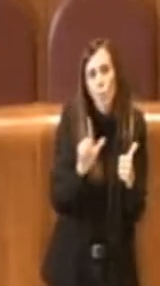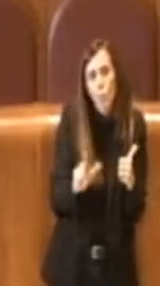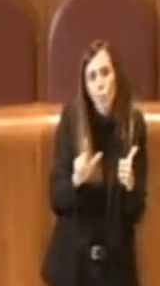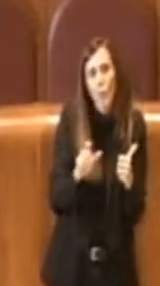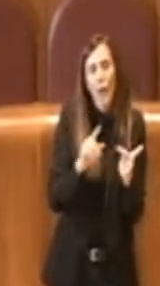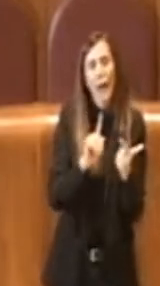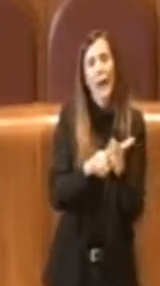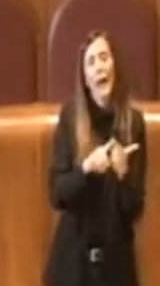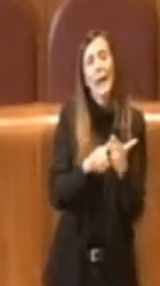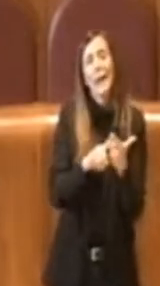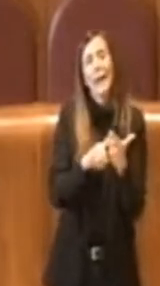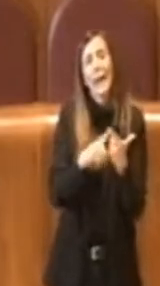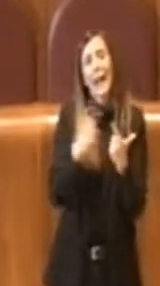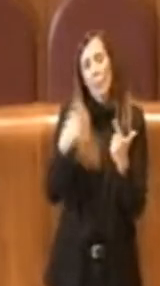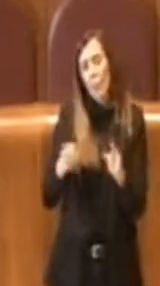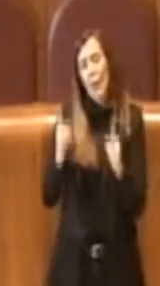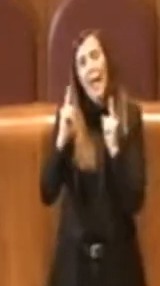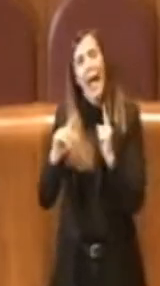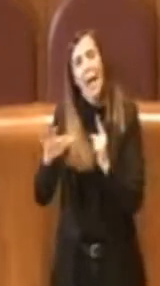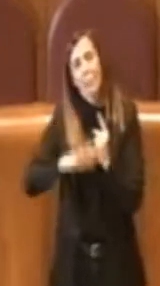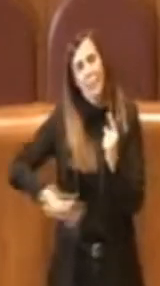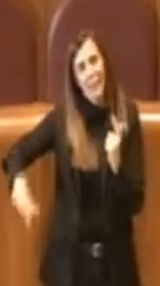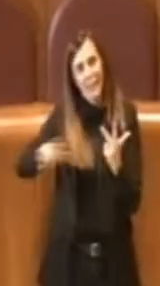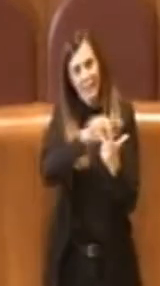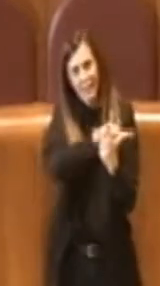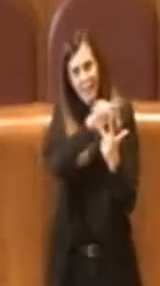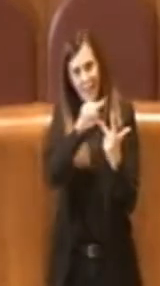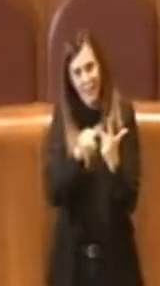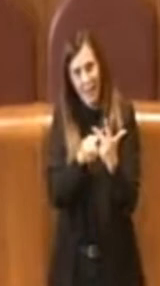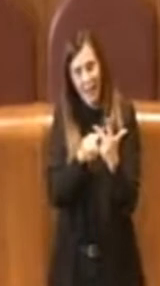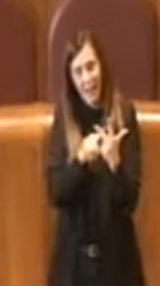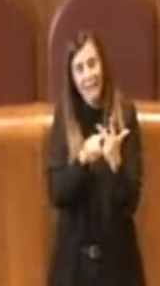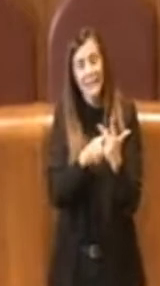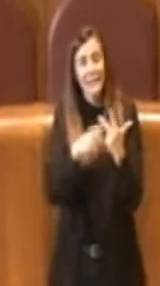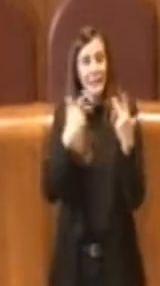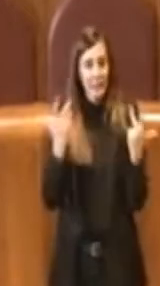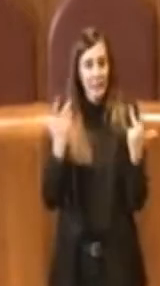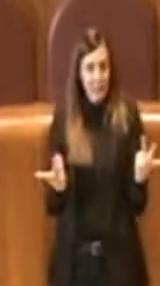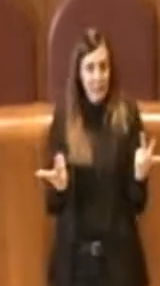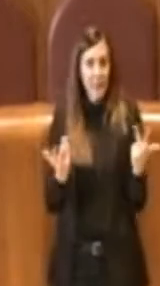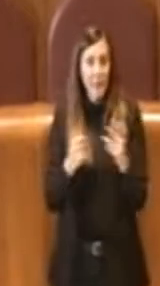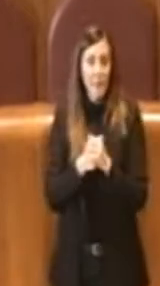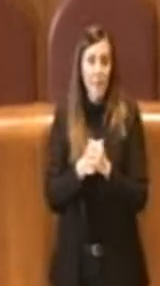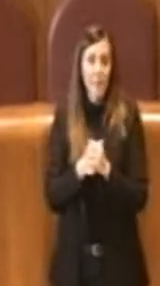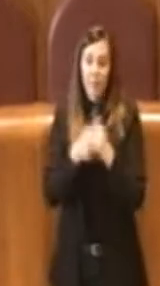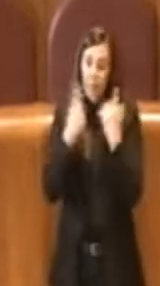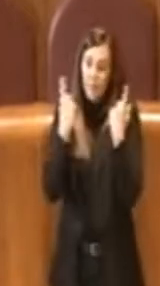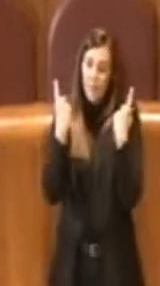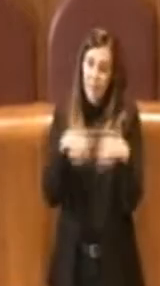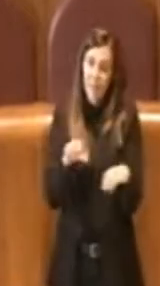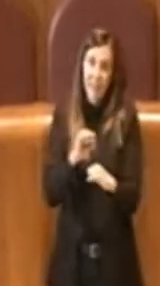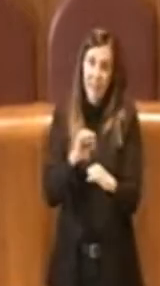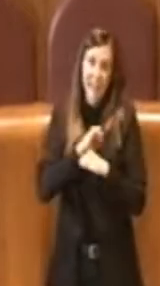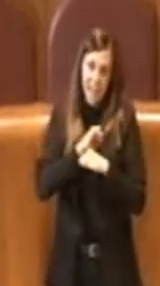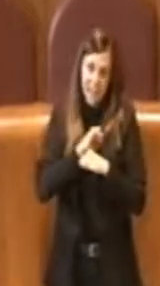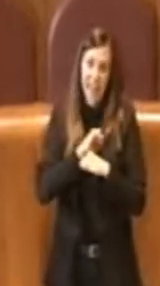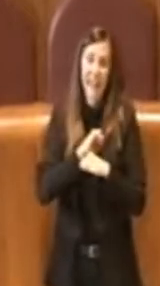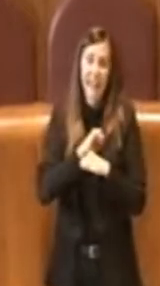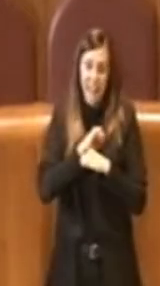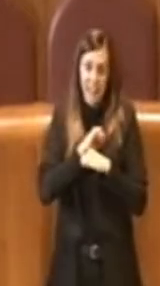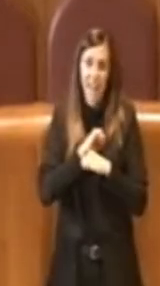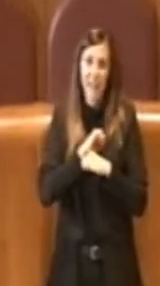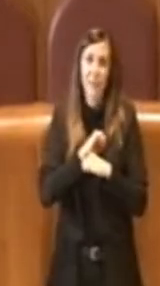'ambito ovviamente ambientale. Perciò insomma, ecco, questo credo sia ovviamente